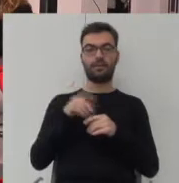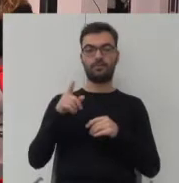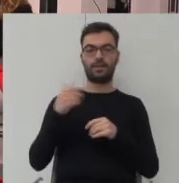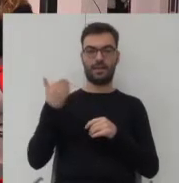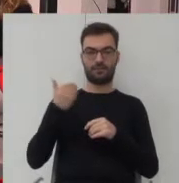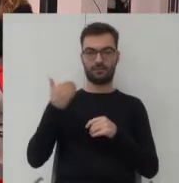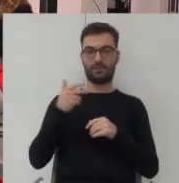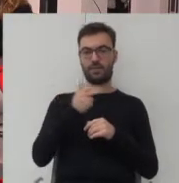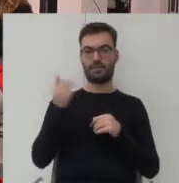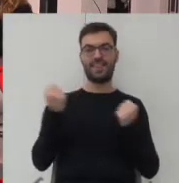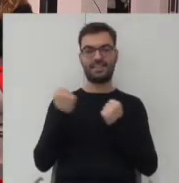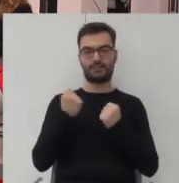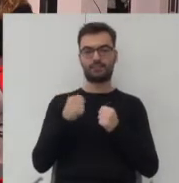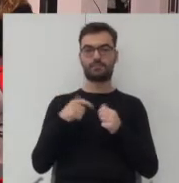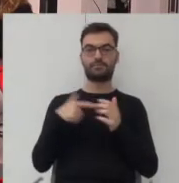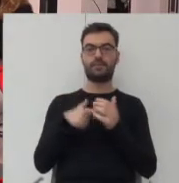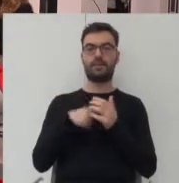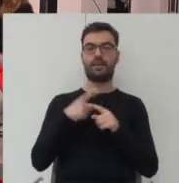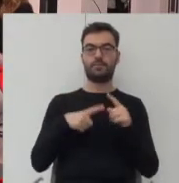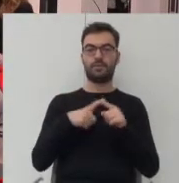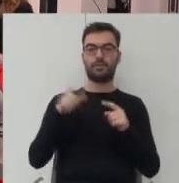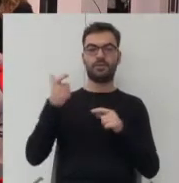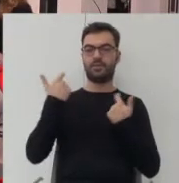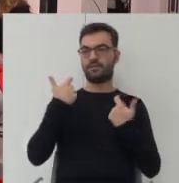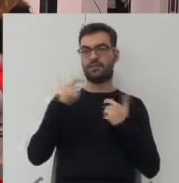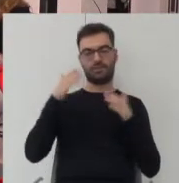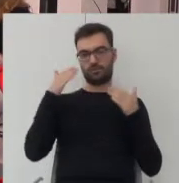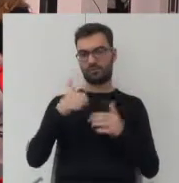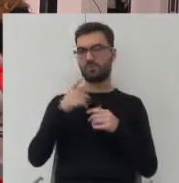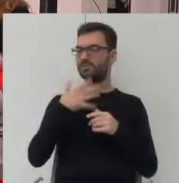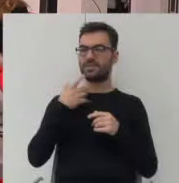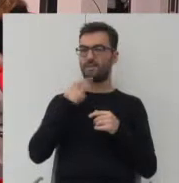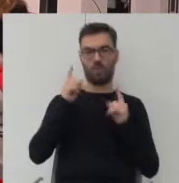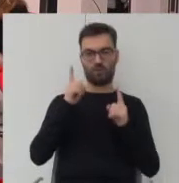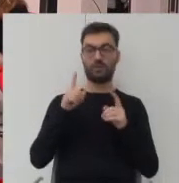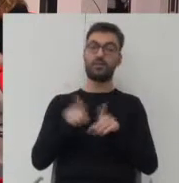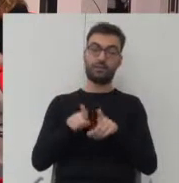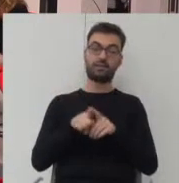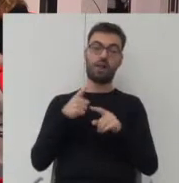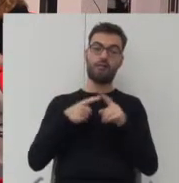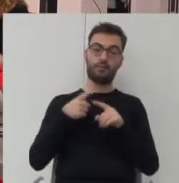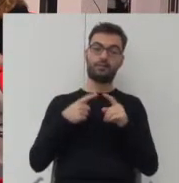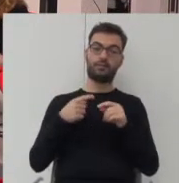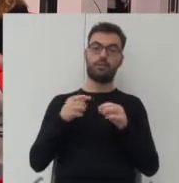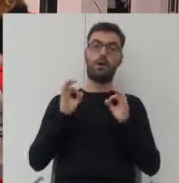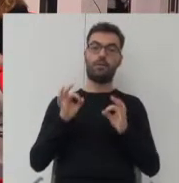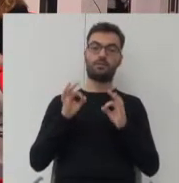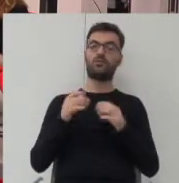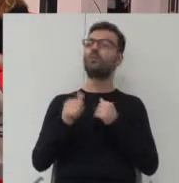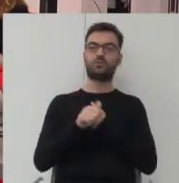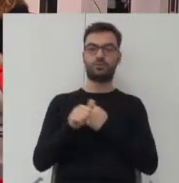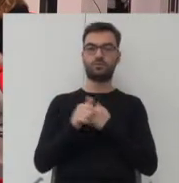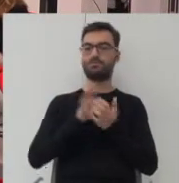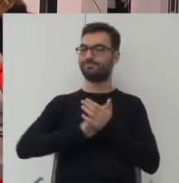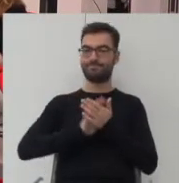intensyfikacji, powiedzmy temu wątkowi pani nie poświęciła dostatecznie dużo uwagi, a to też jest element takiego współczesnego. Chodzi o to, że